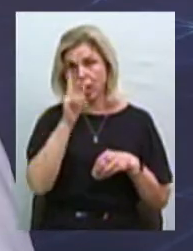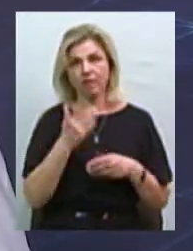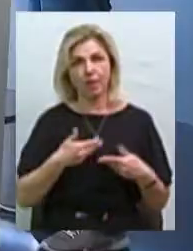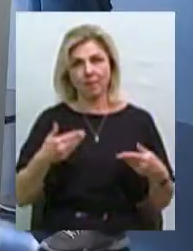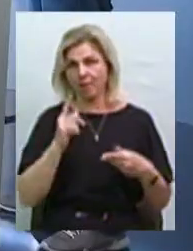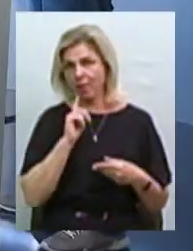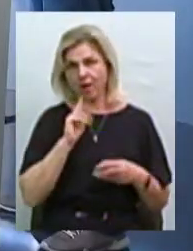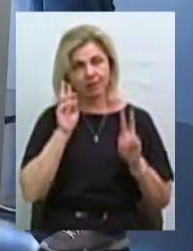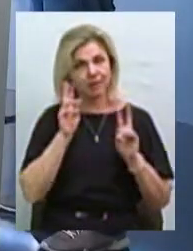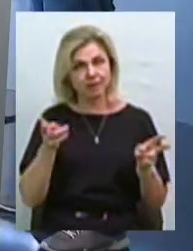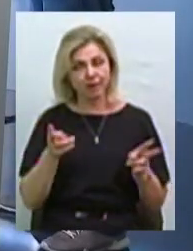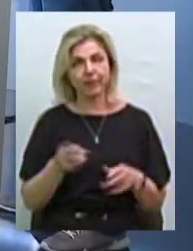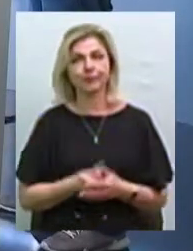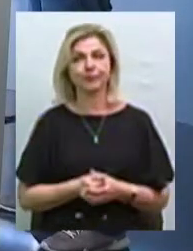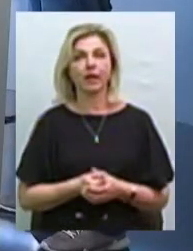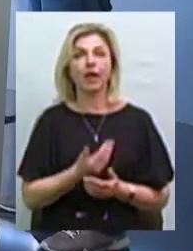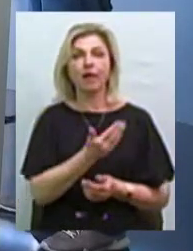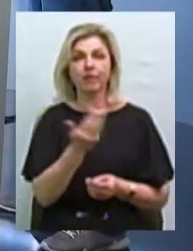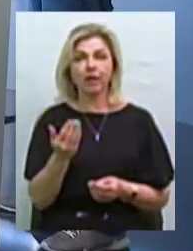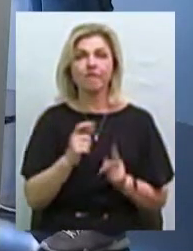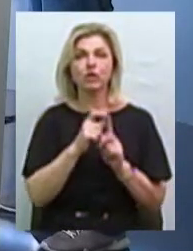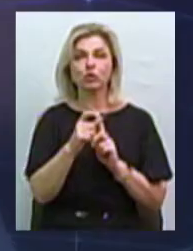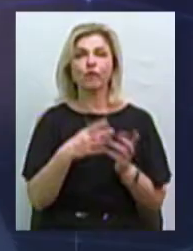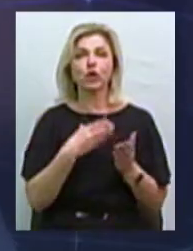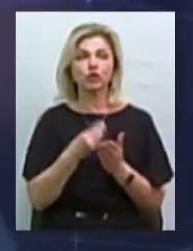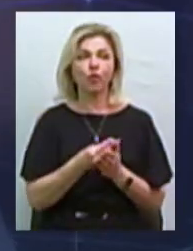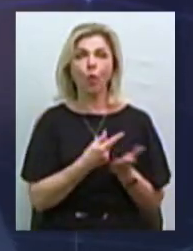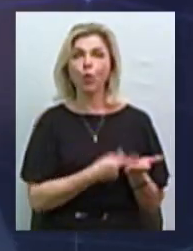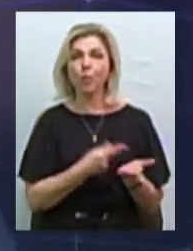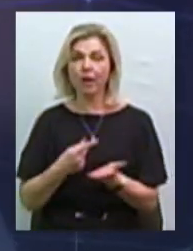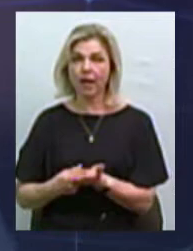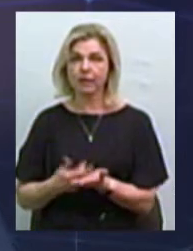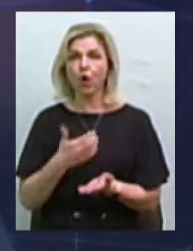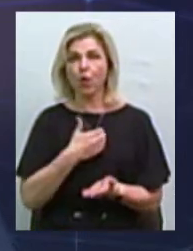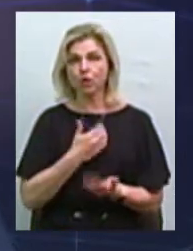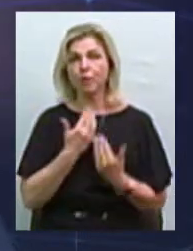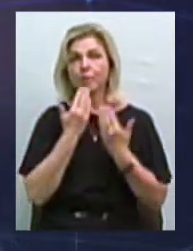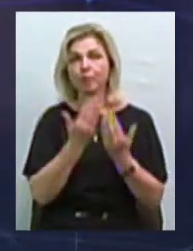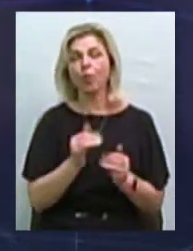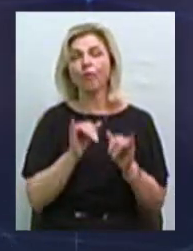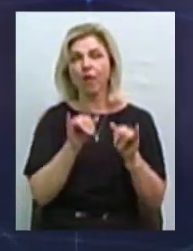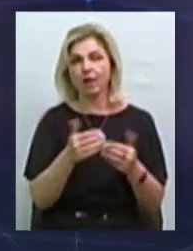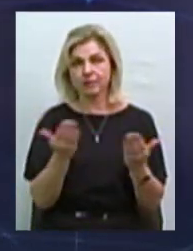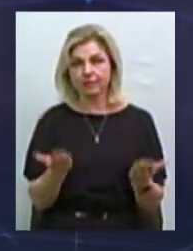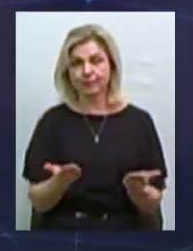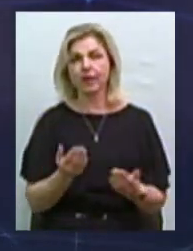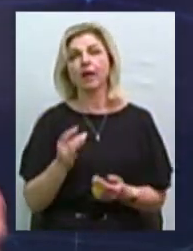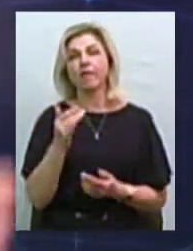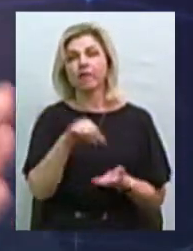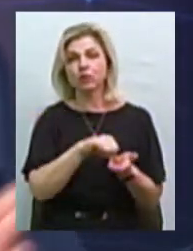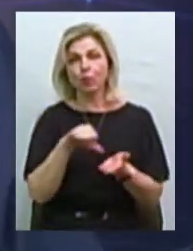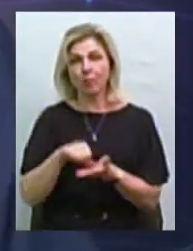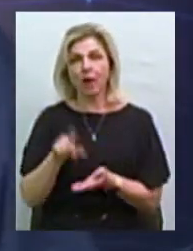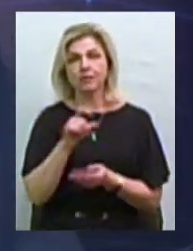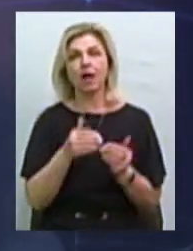Отже, ви висловили свої основні аргументи. Тепер я хочу логічно поцікавитись у вас. Ви, виступаючи, Олександре,